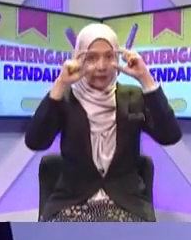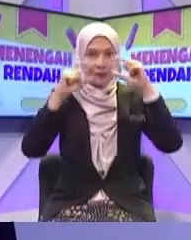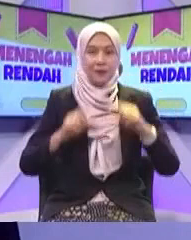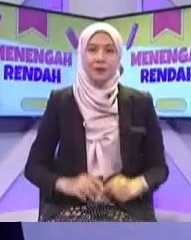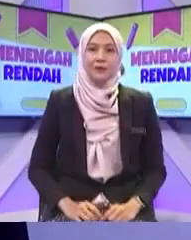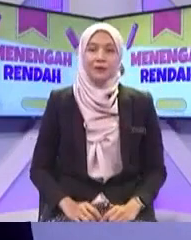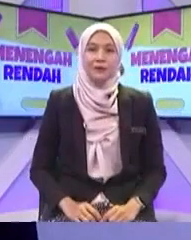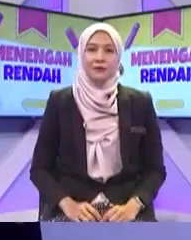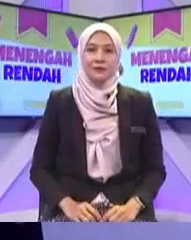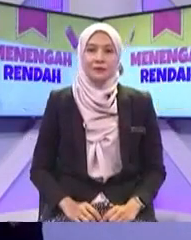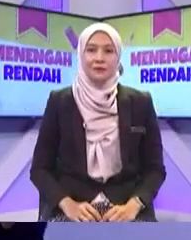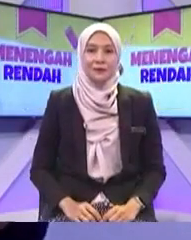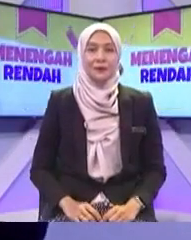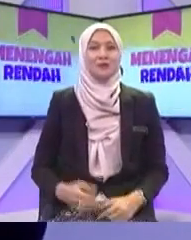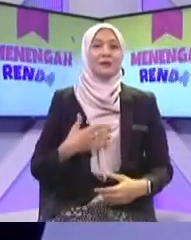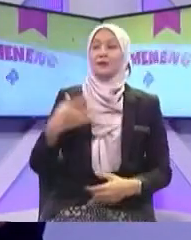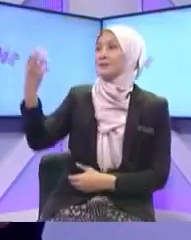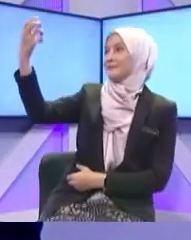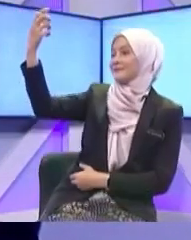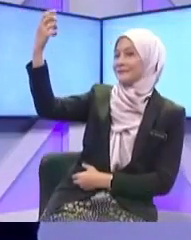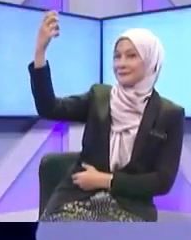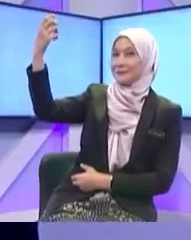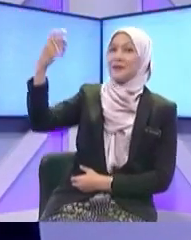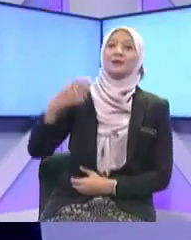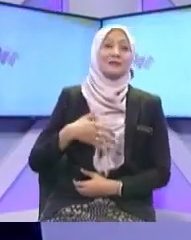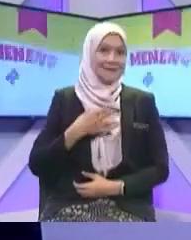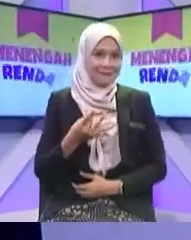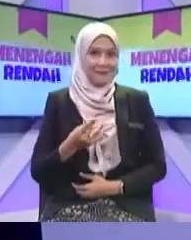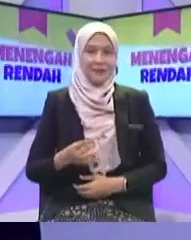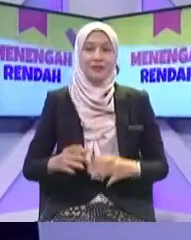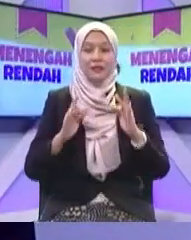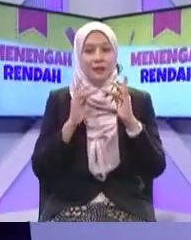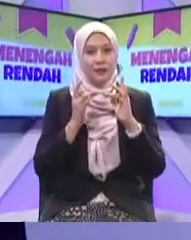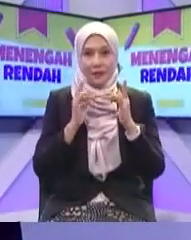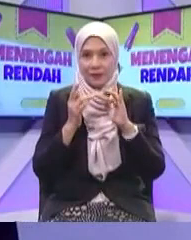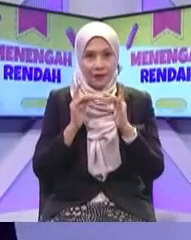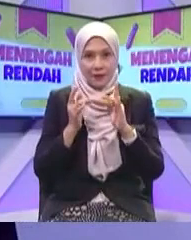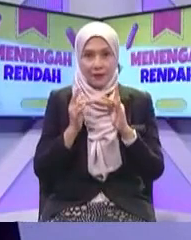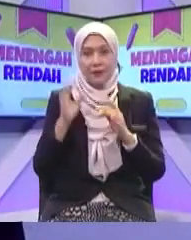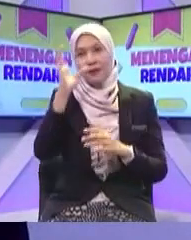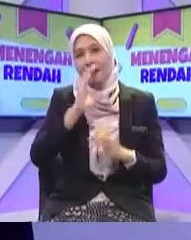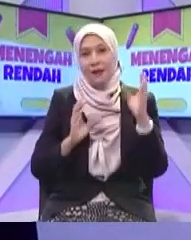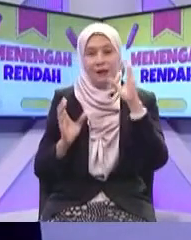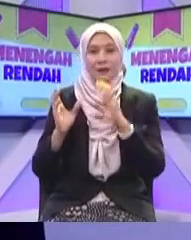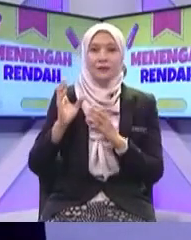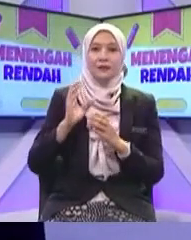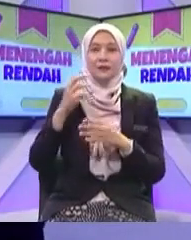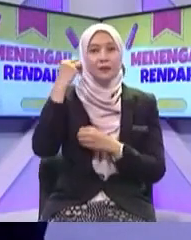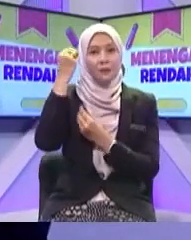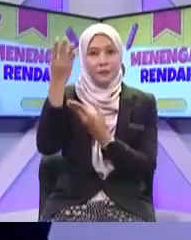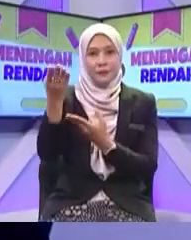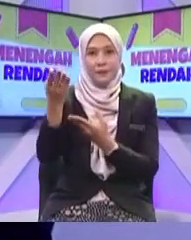cikgu Sebab nak Suaf foto Suaf foto Suaf foto Mesti ada internet Sebab nak cari maklumat Tentang mata pelajaran Geografi Geografi